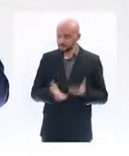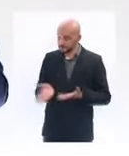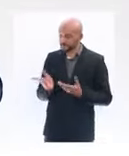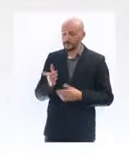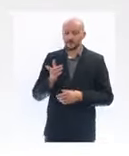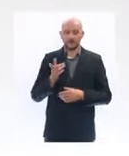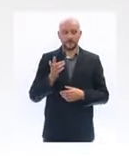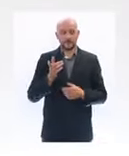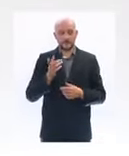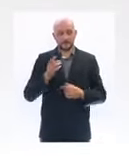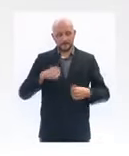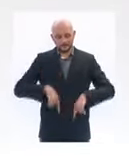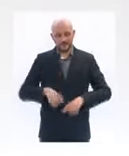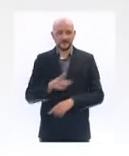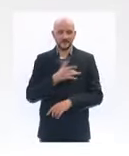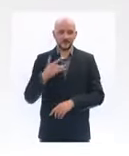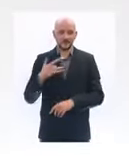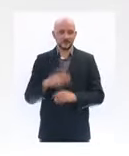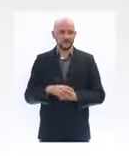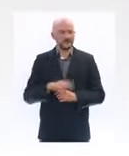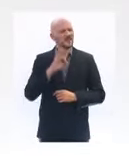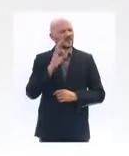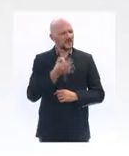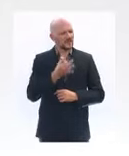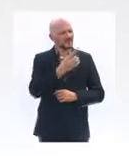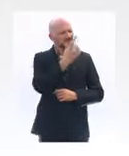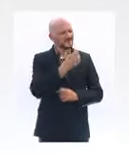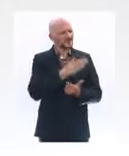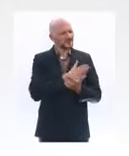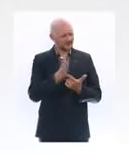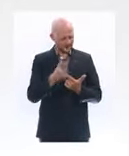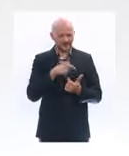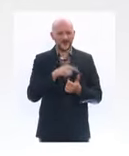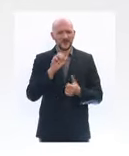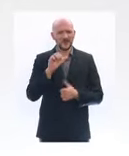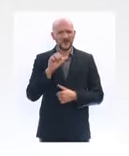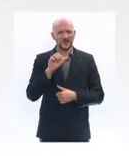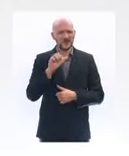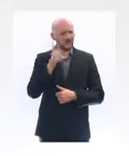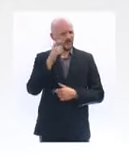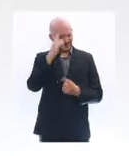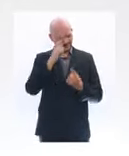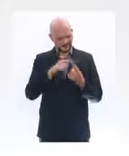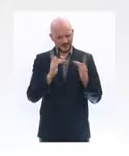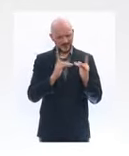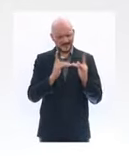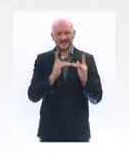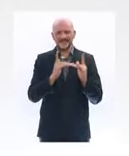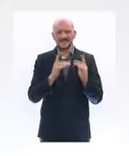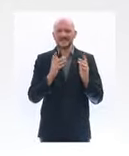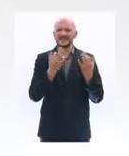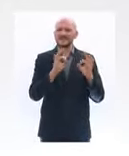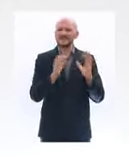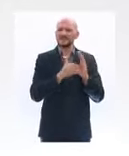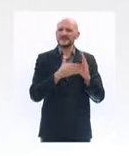Deux questions ont été posées. La première, comment est-ce qu'on arrive à 10 000 lits de réanimation ? D'abord, le 15 avril dernier,